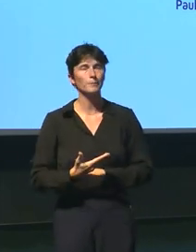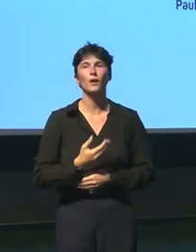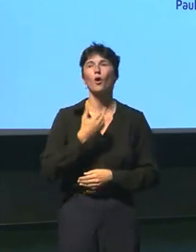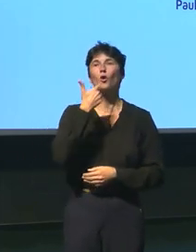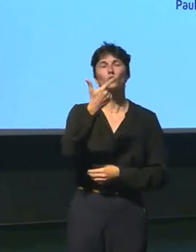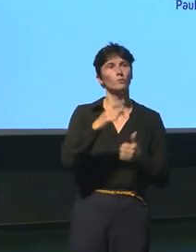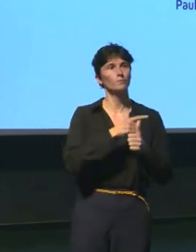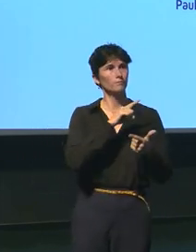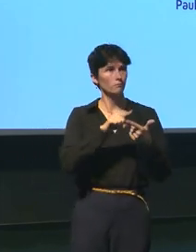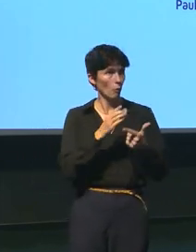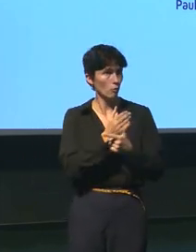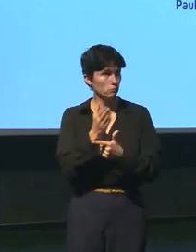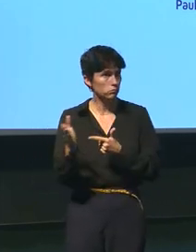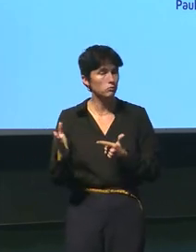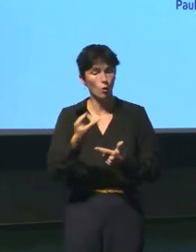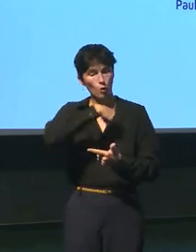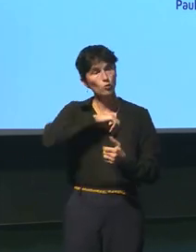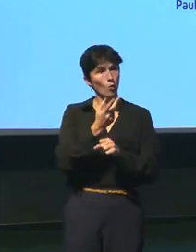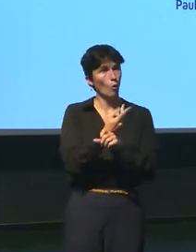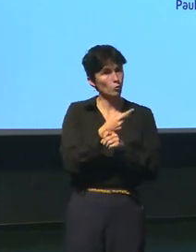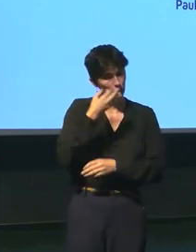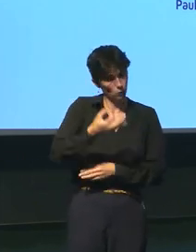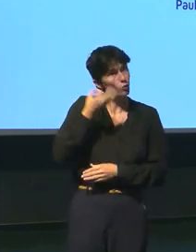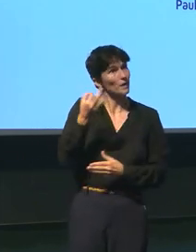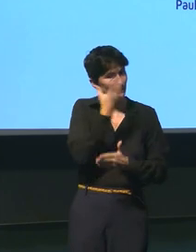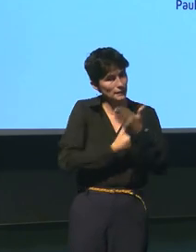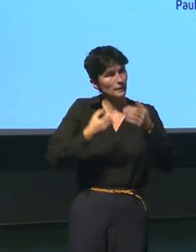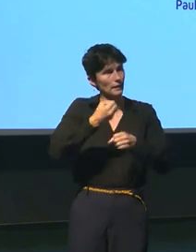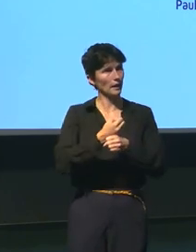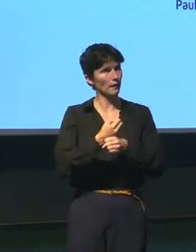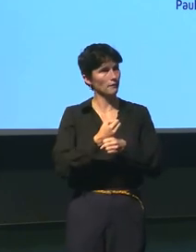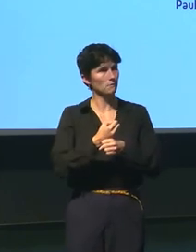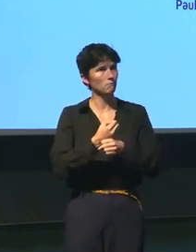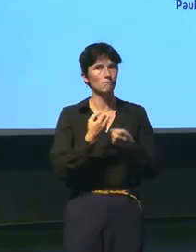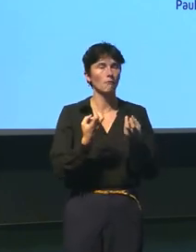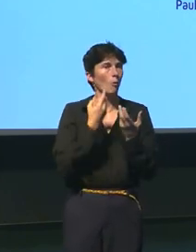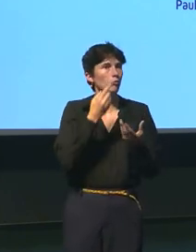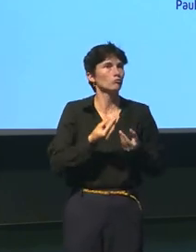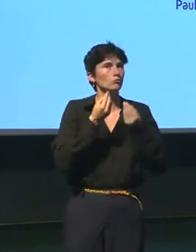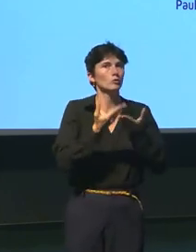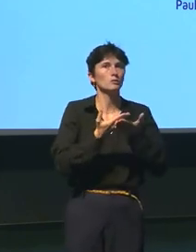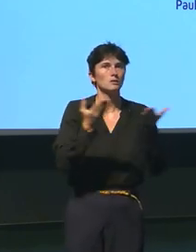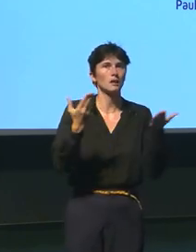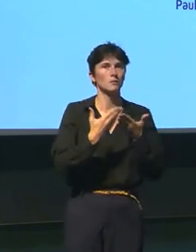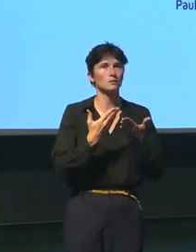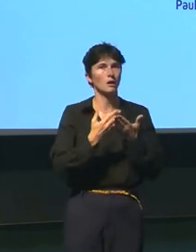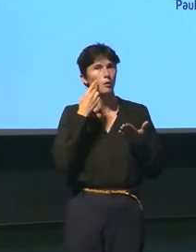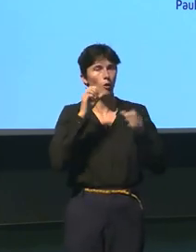premièrement on est maintenant capable on a créé des outils automatisés pour sa drone pour sacrifier d'accord qui peut explorer